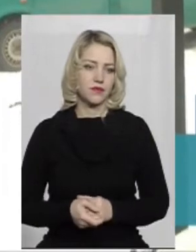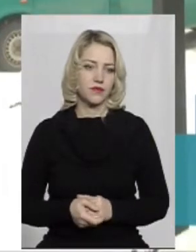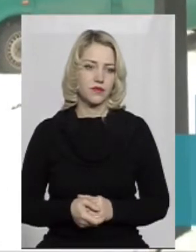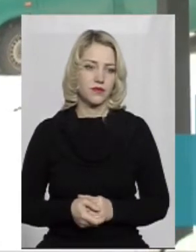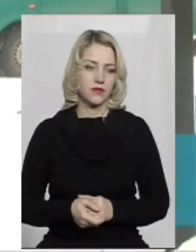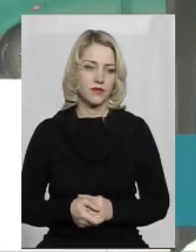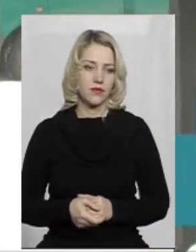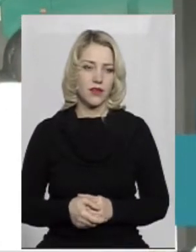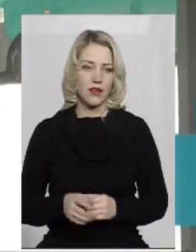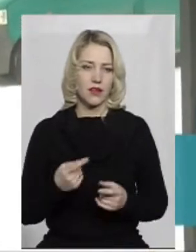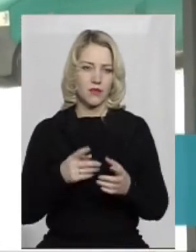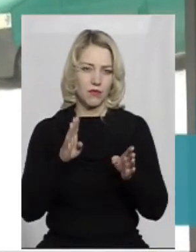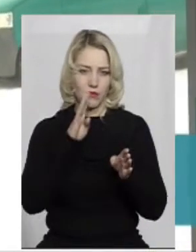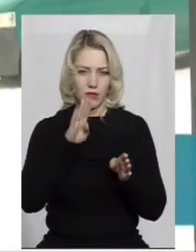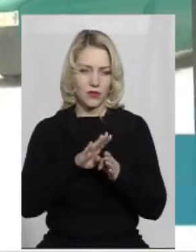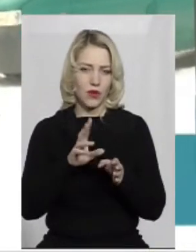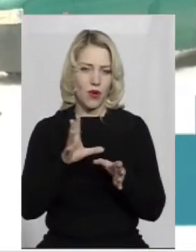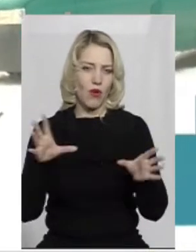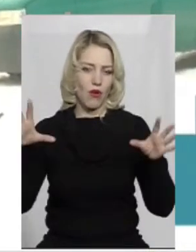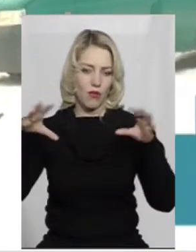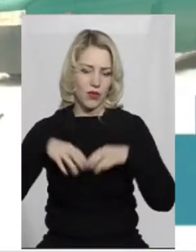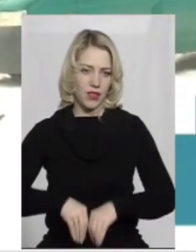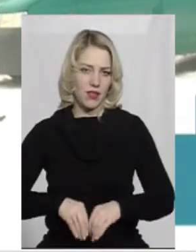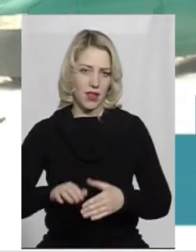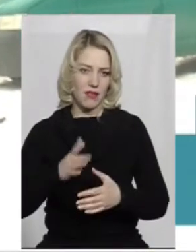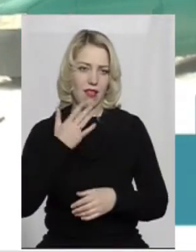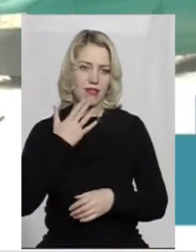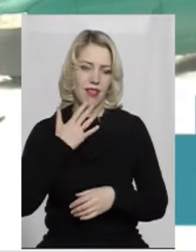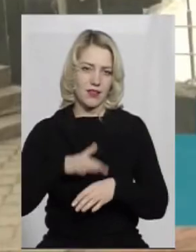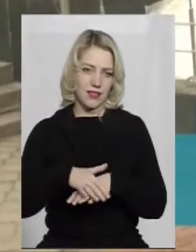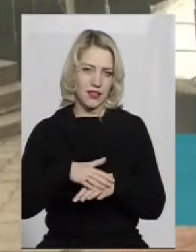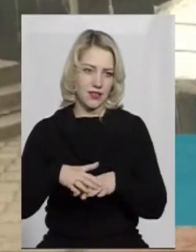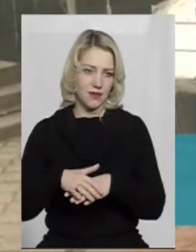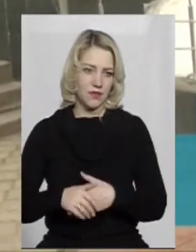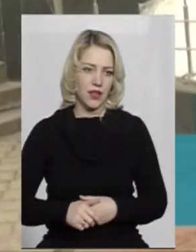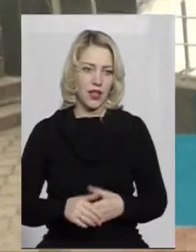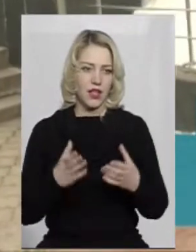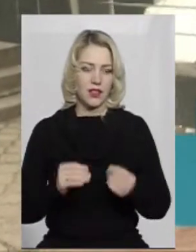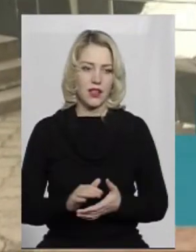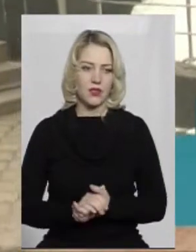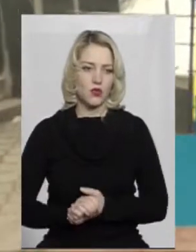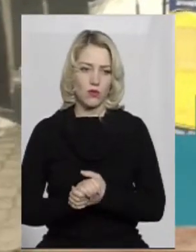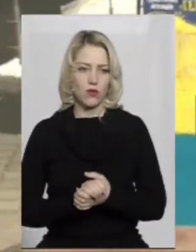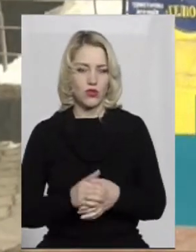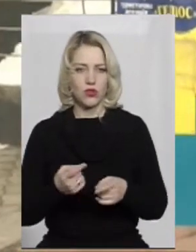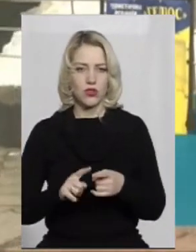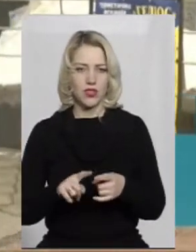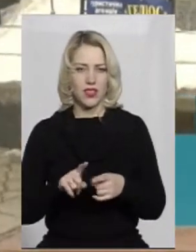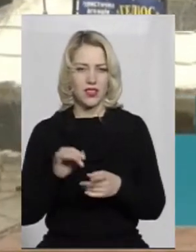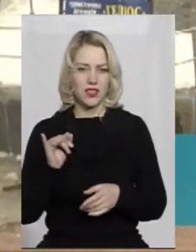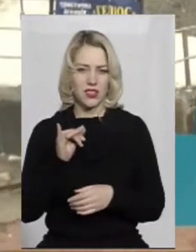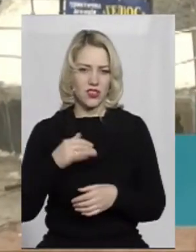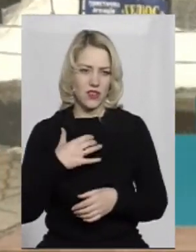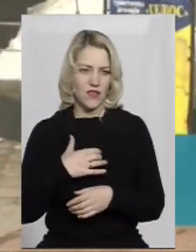Не знаю, якщо це об'єднання націй, я так розумію. Більше не знаю. День Соборності – щось таке історично